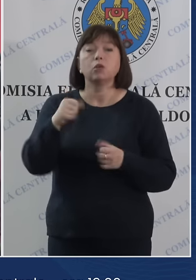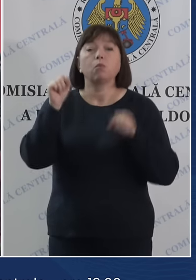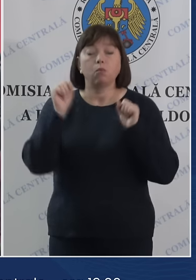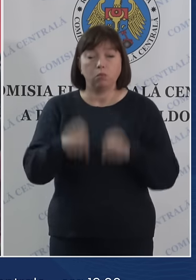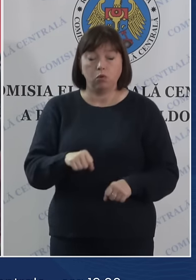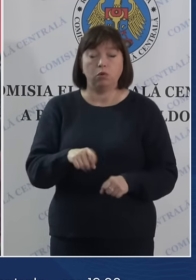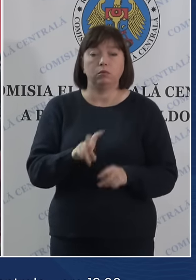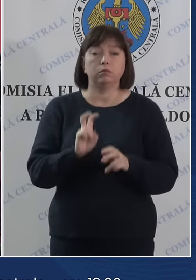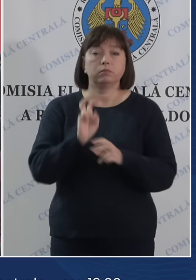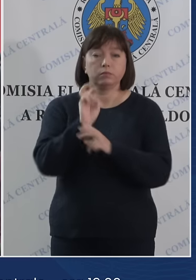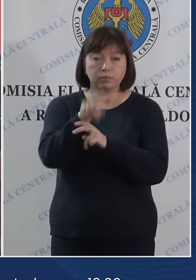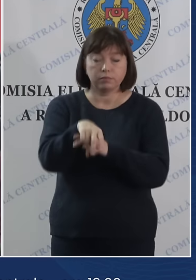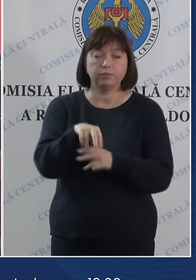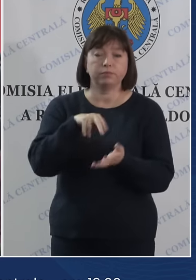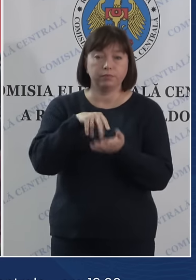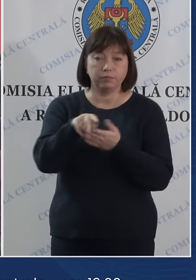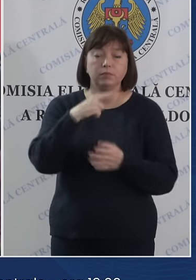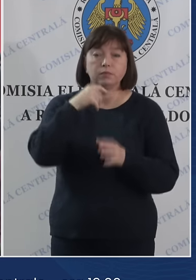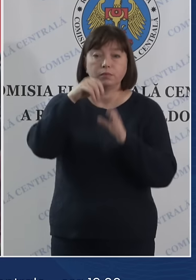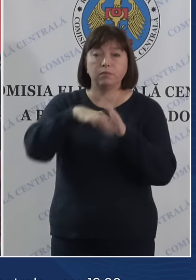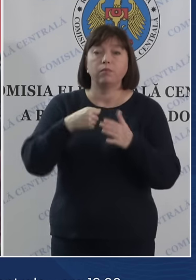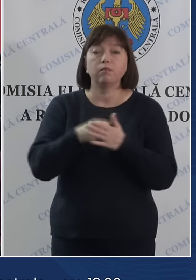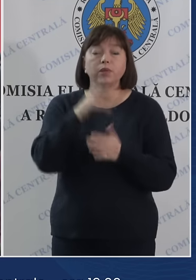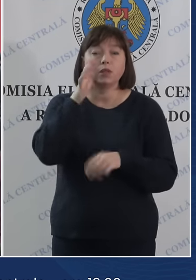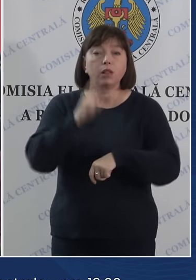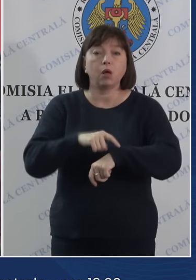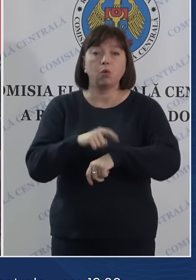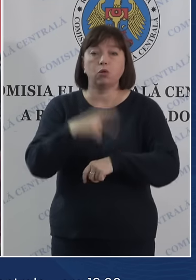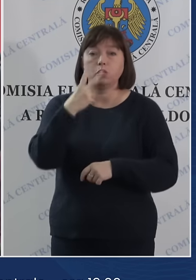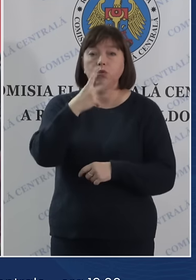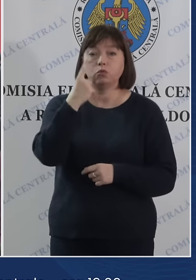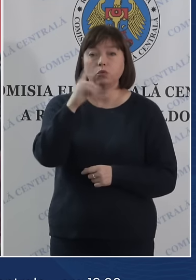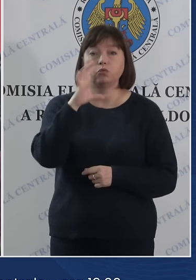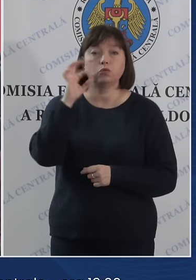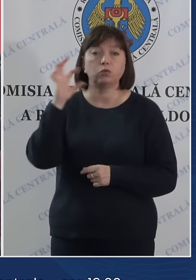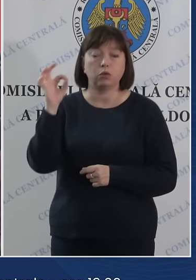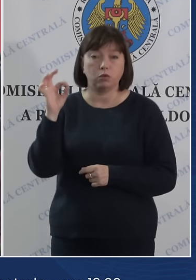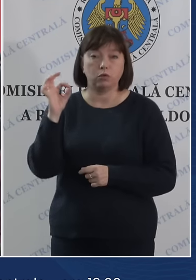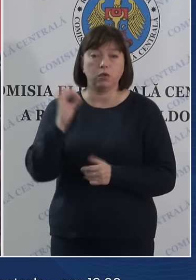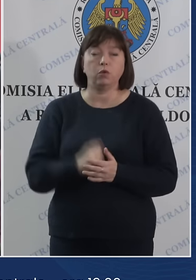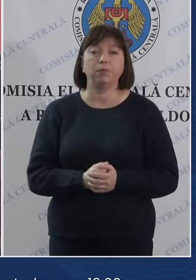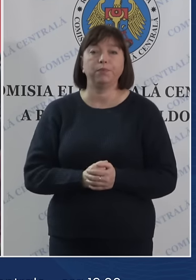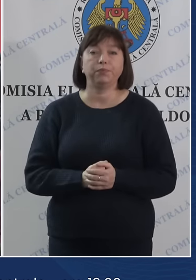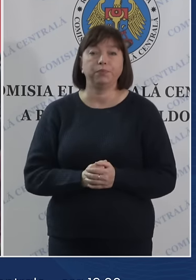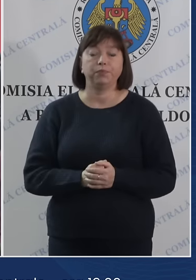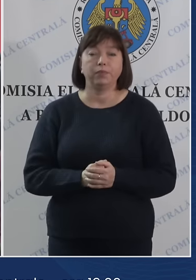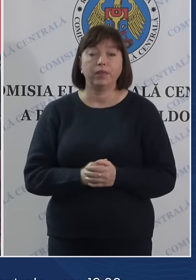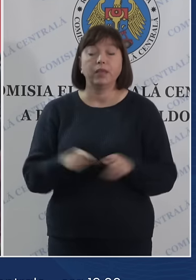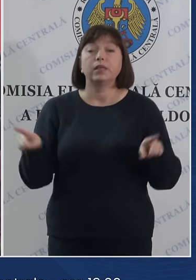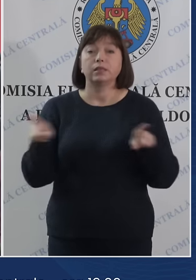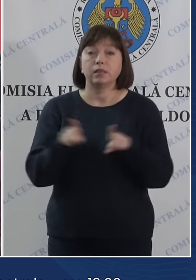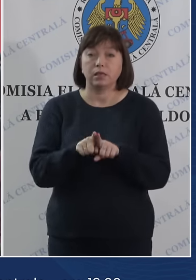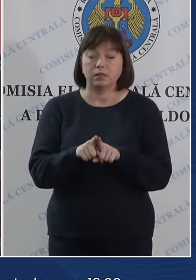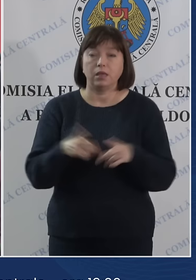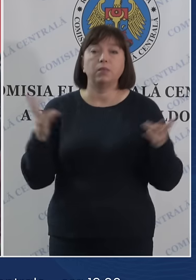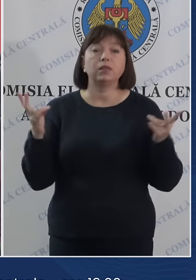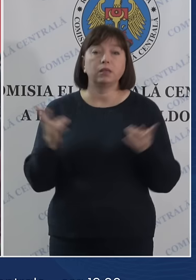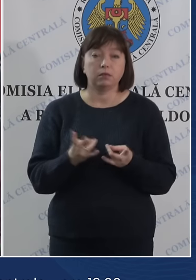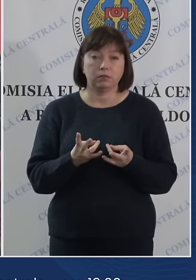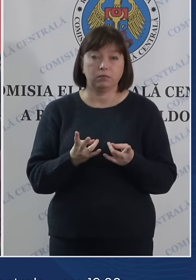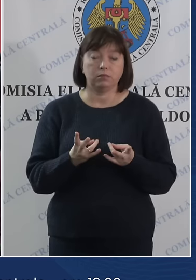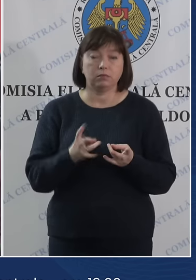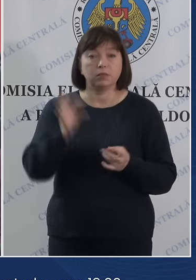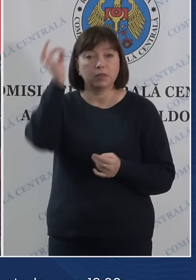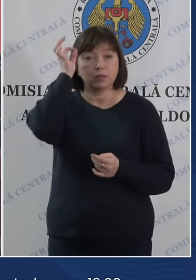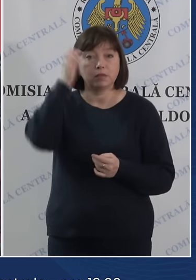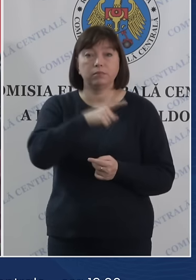să-și exercite dreptul la vot până la ora 21.00. De asemenea, este necesar să